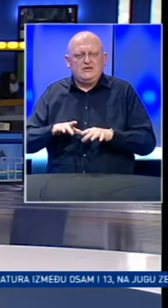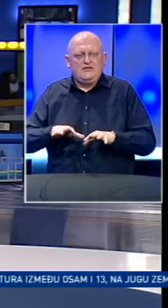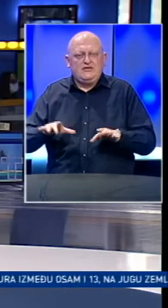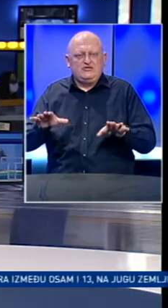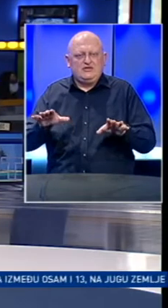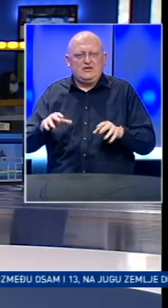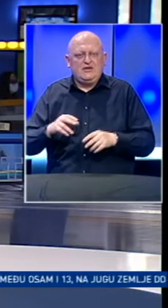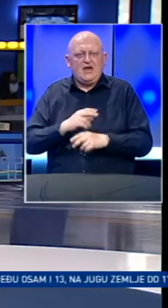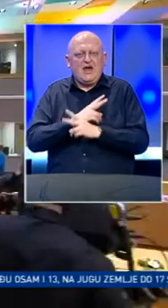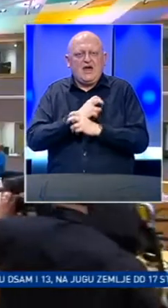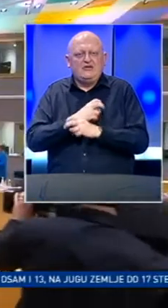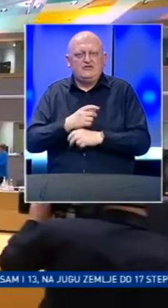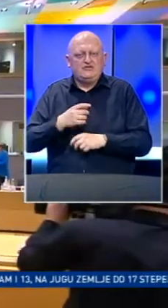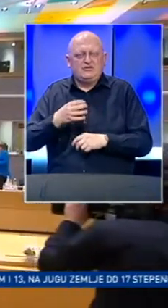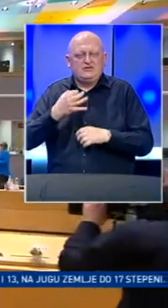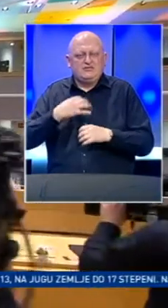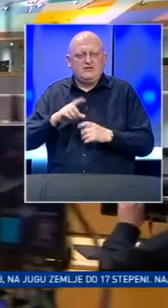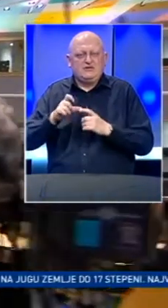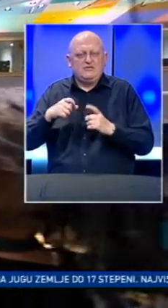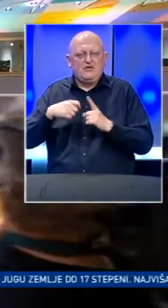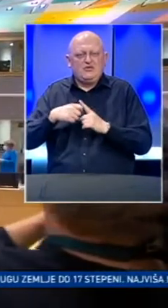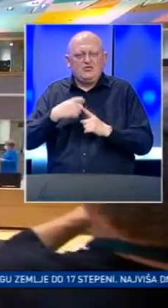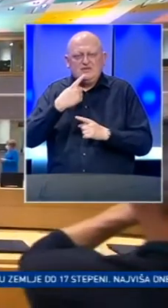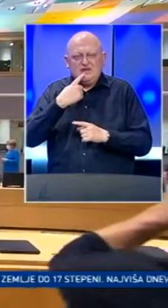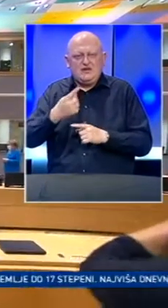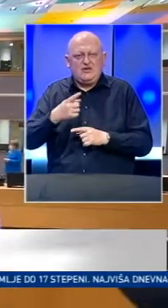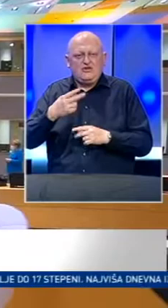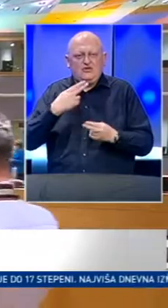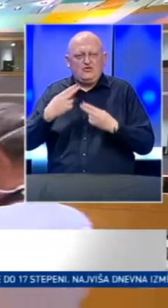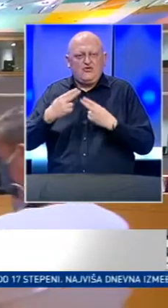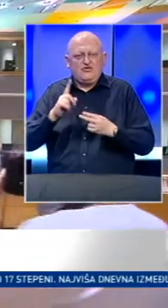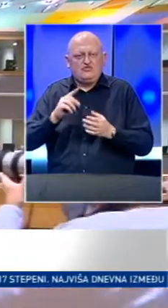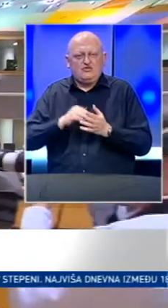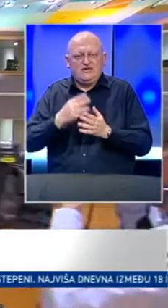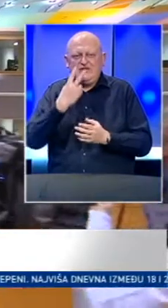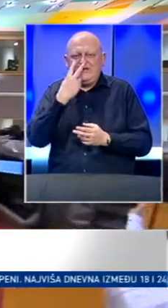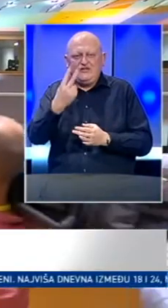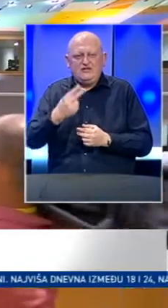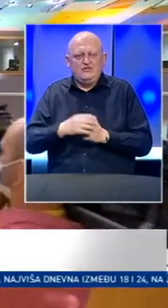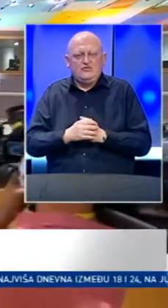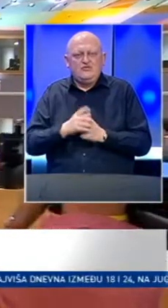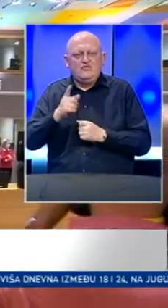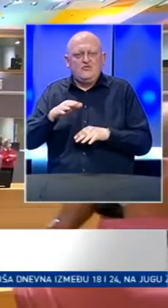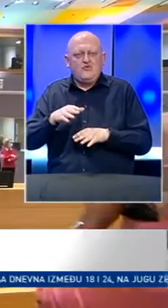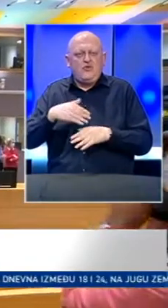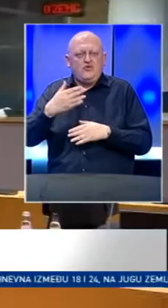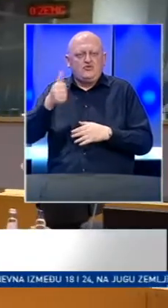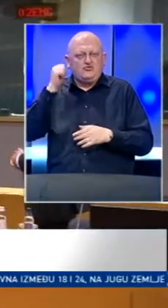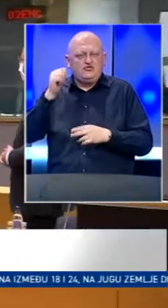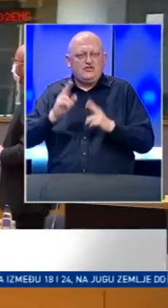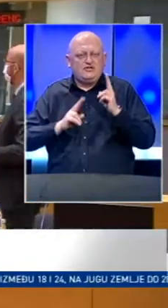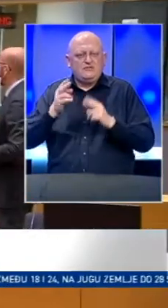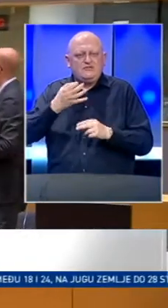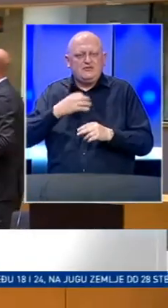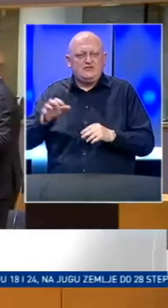koronavirusa. Austrijski kancelar Sebastian Kurz rekao je da dogovor još nije na vidiku. U odnosu na jučerašnji